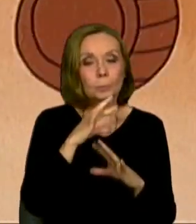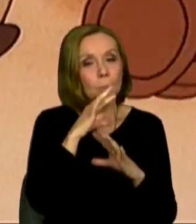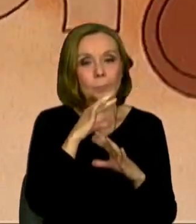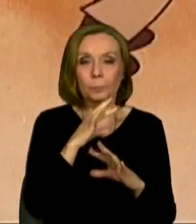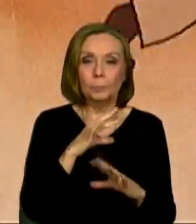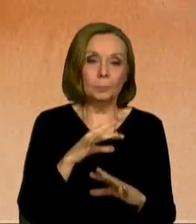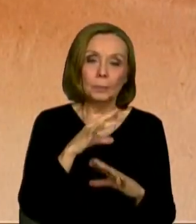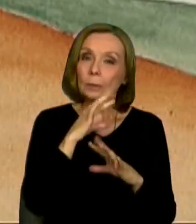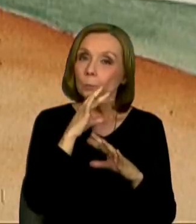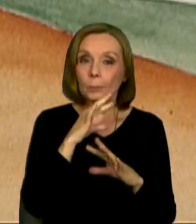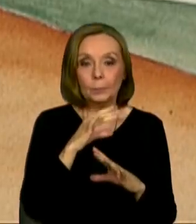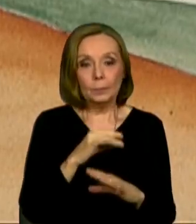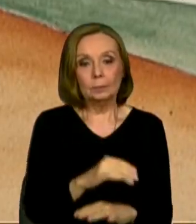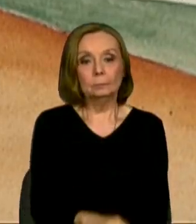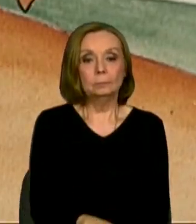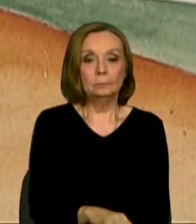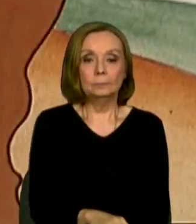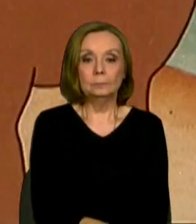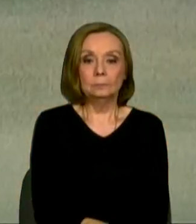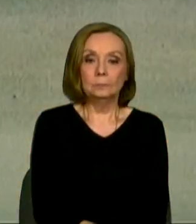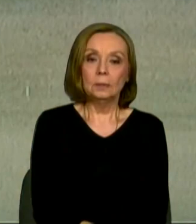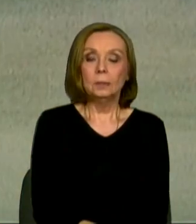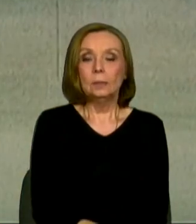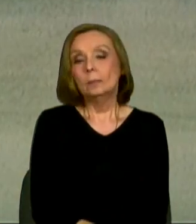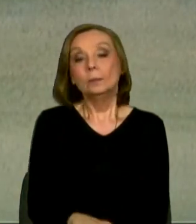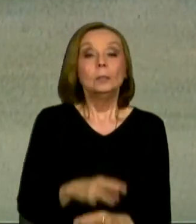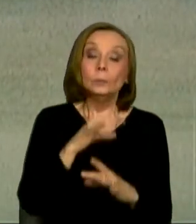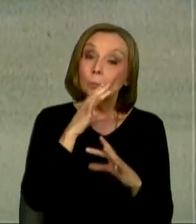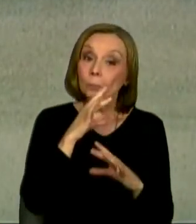Rýchlo z trhu utekaj